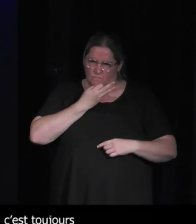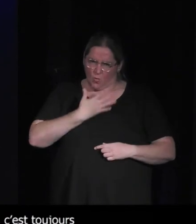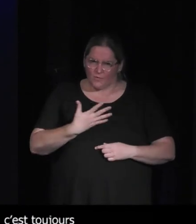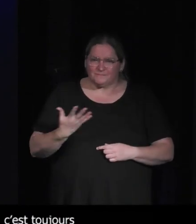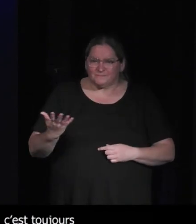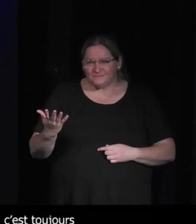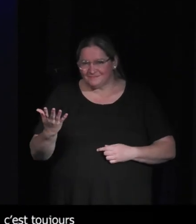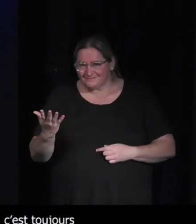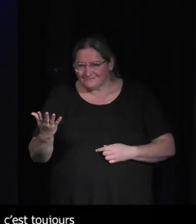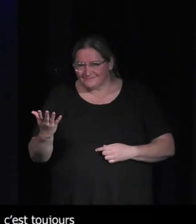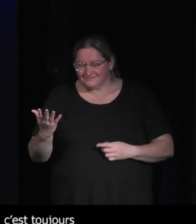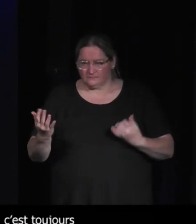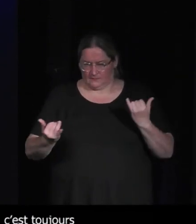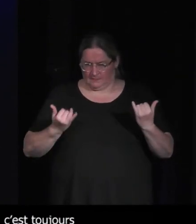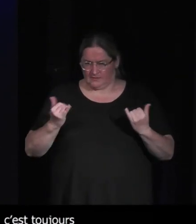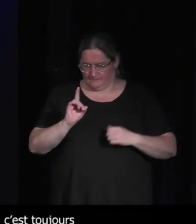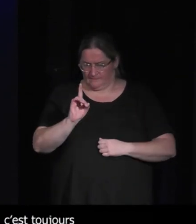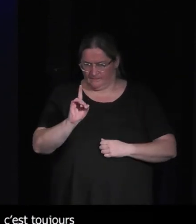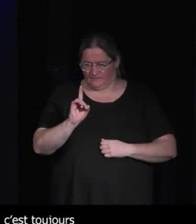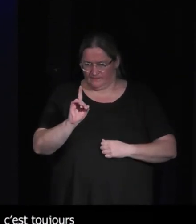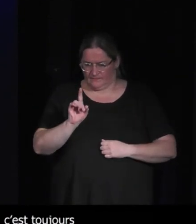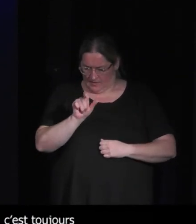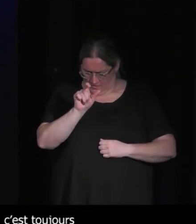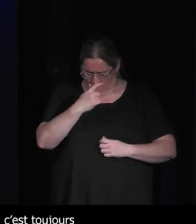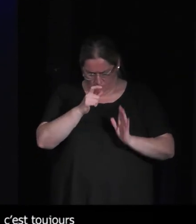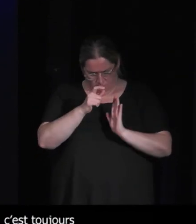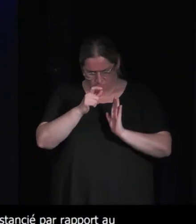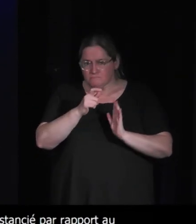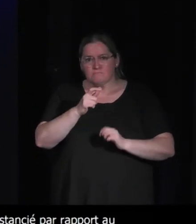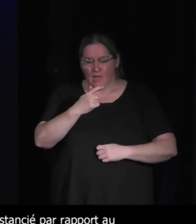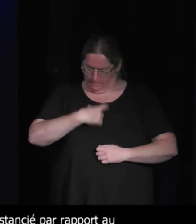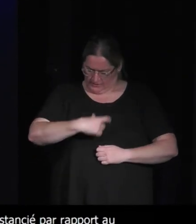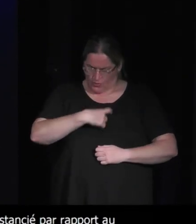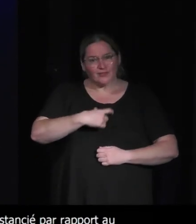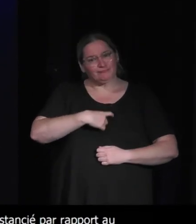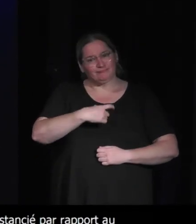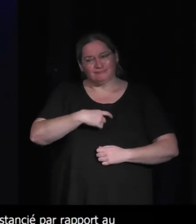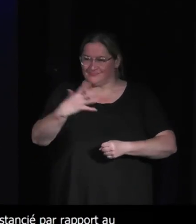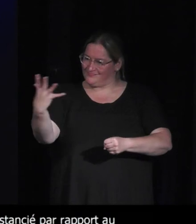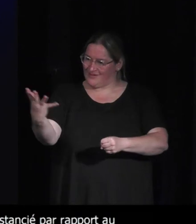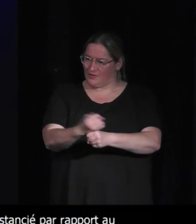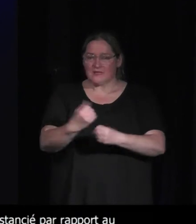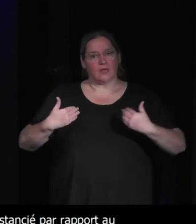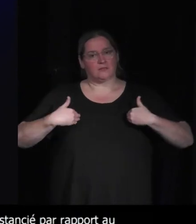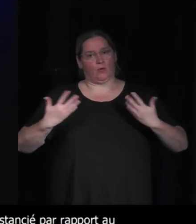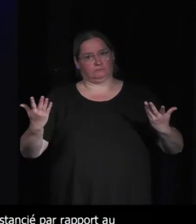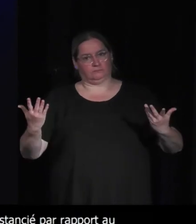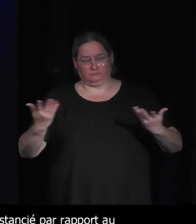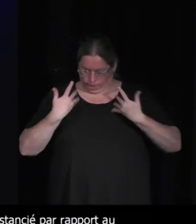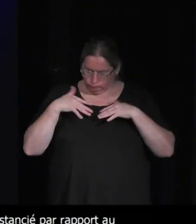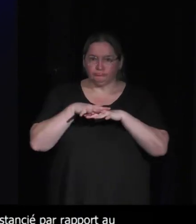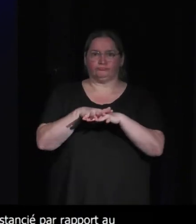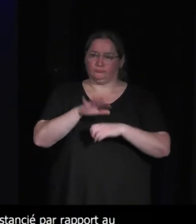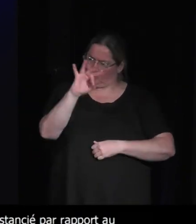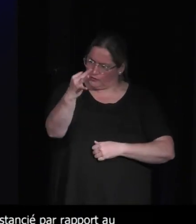dans lequel si notre personnage réussit c'est plutôt nous et donc on va plus facilement fusionner avec